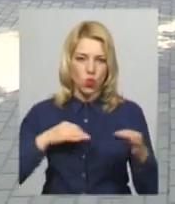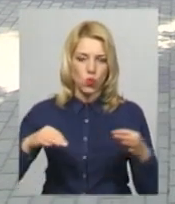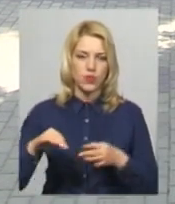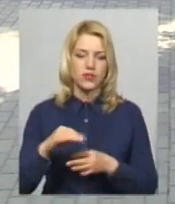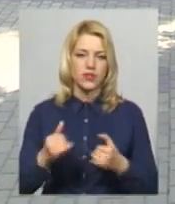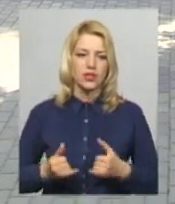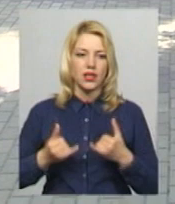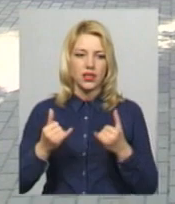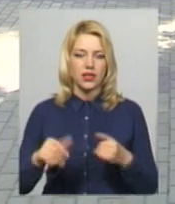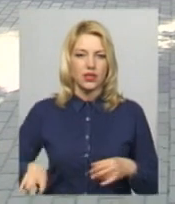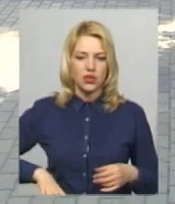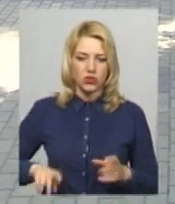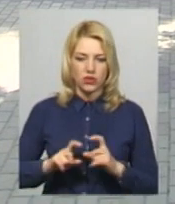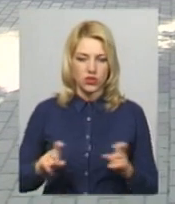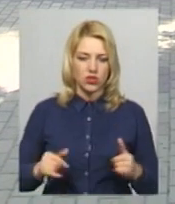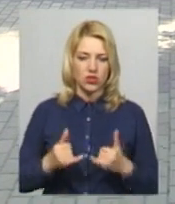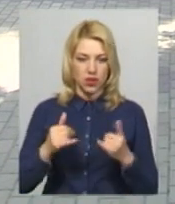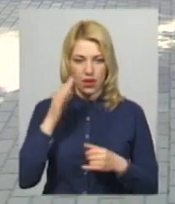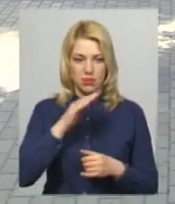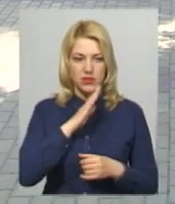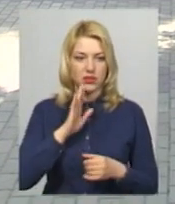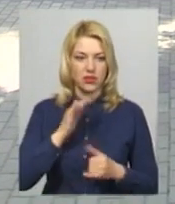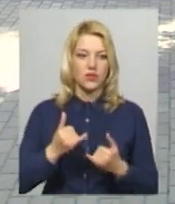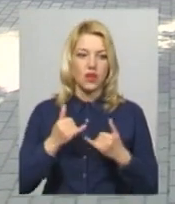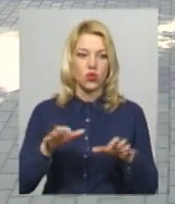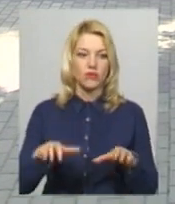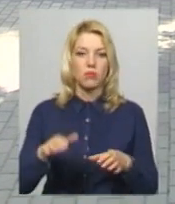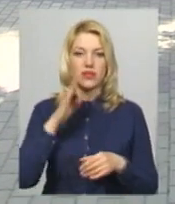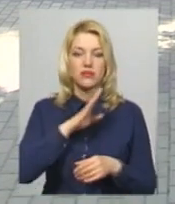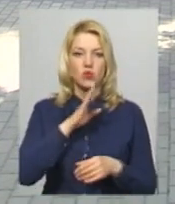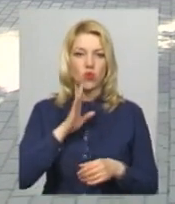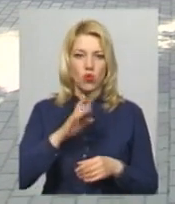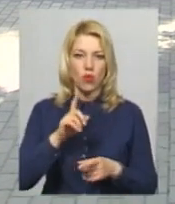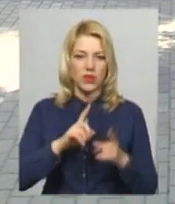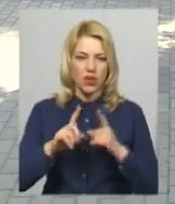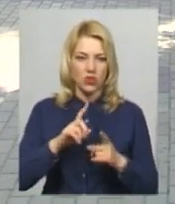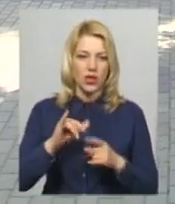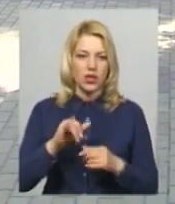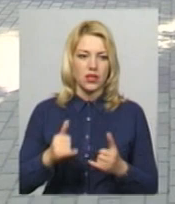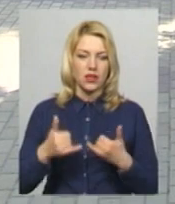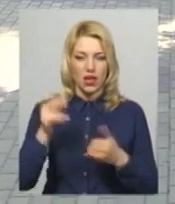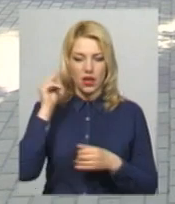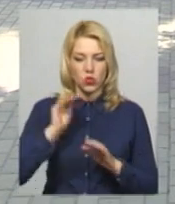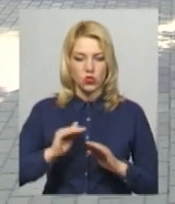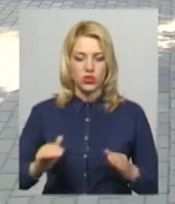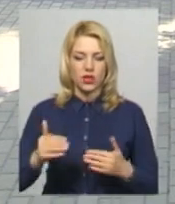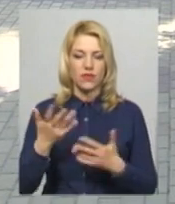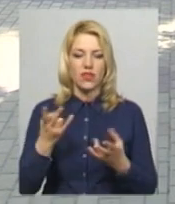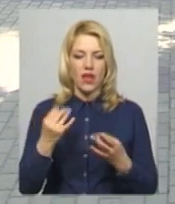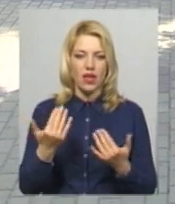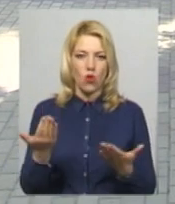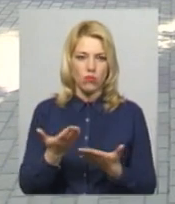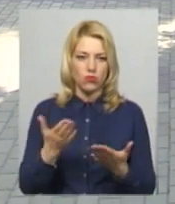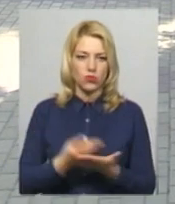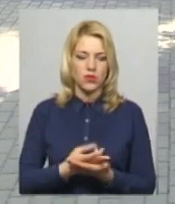директорів шкіл, для батьків, для голів батьківського комітету та для учнів, на якому буде презентовано